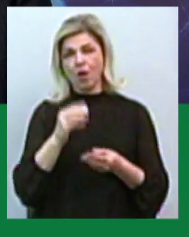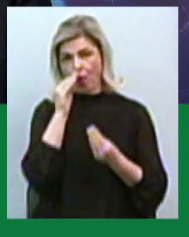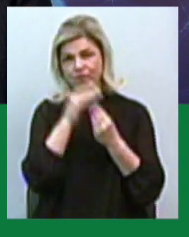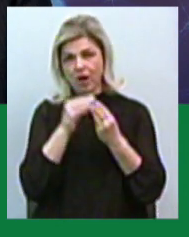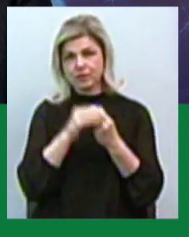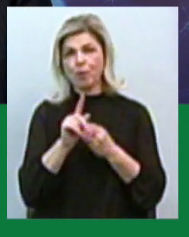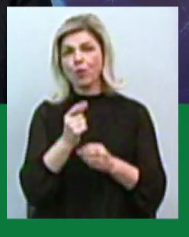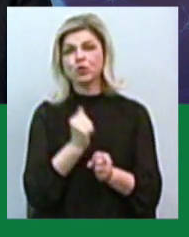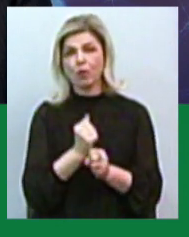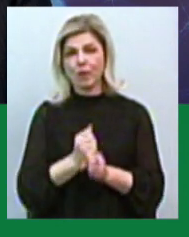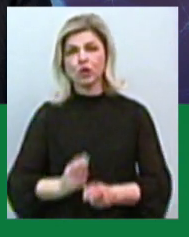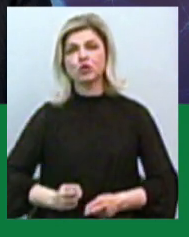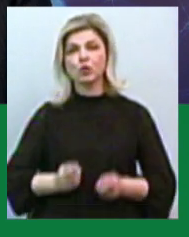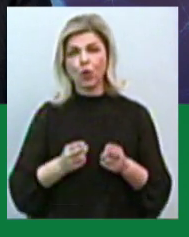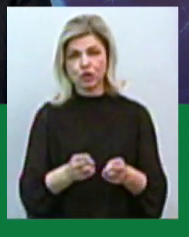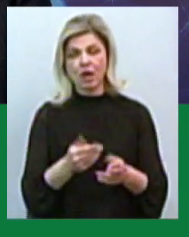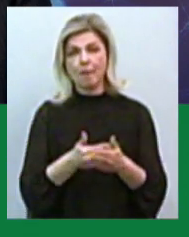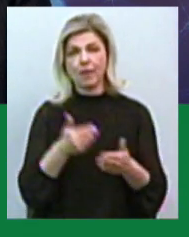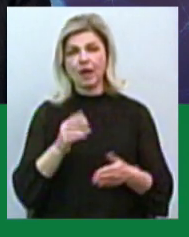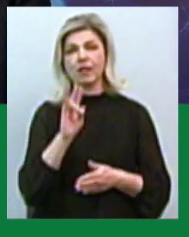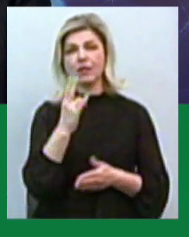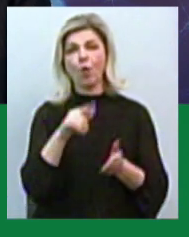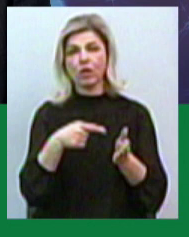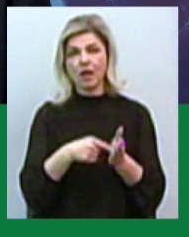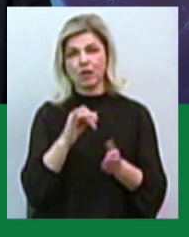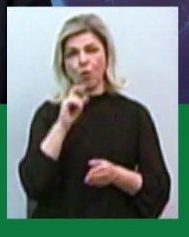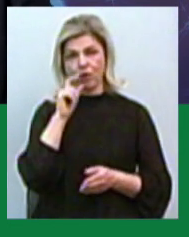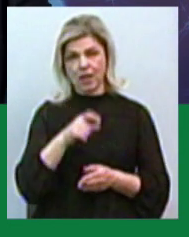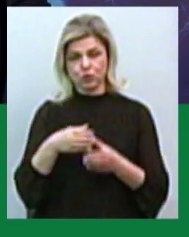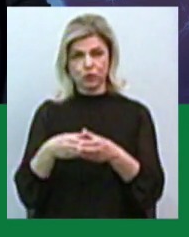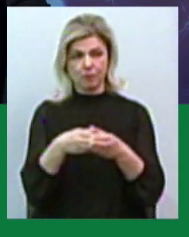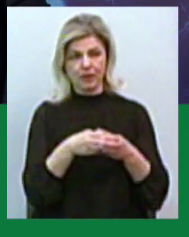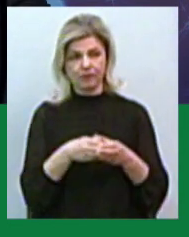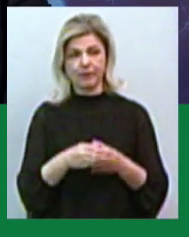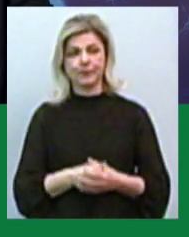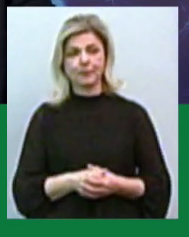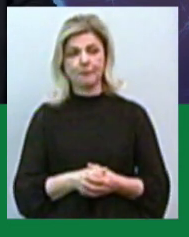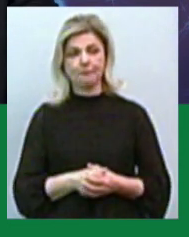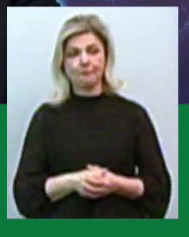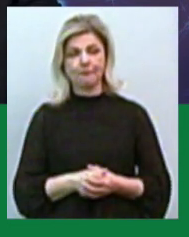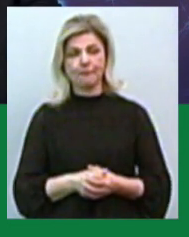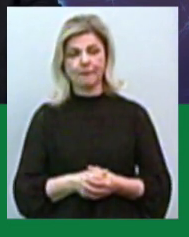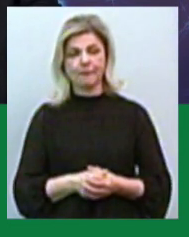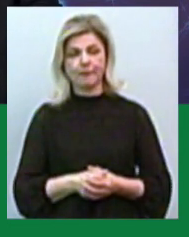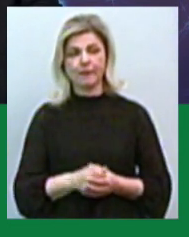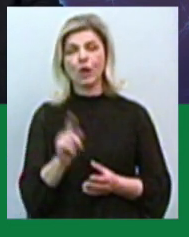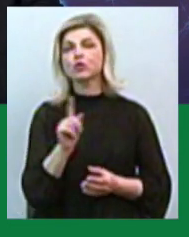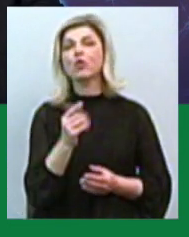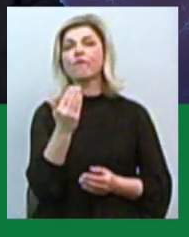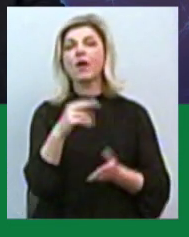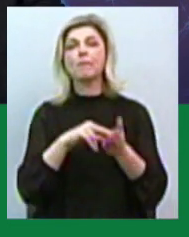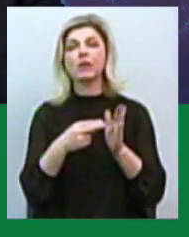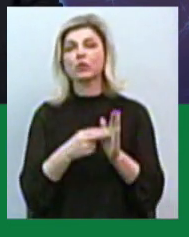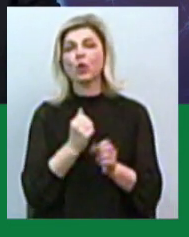зробили злочин перед миколаївцями і перед українським суспільством. Що ви плануєте робити далі?